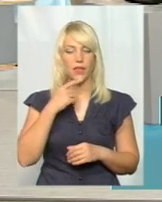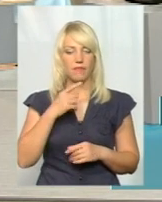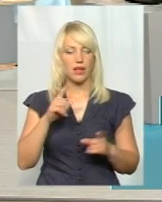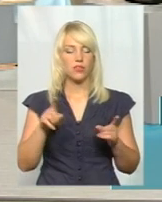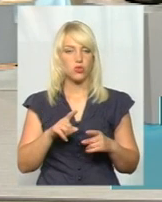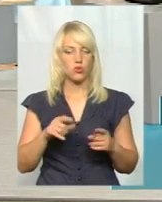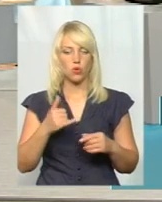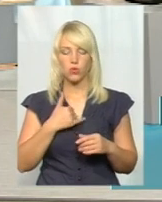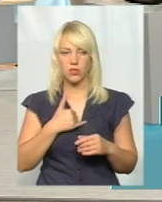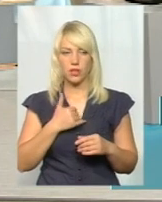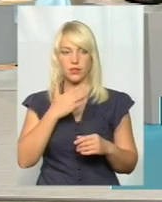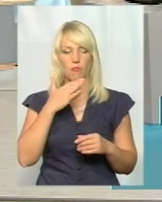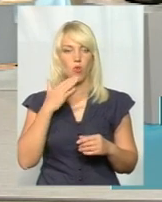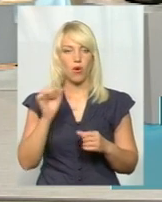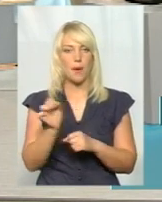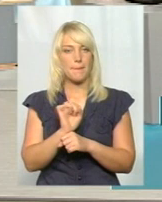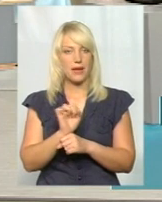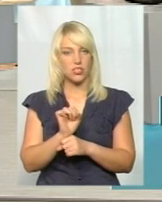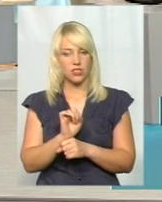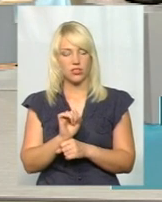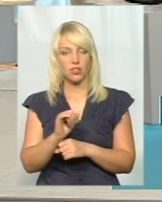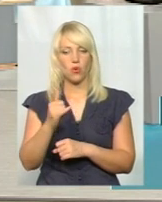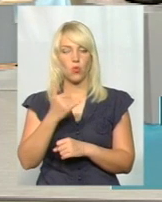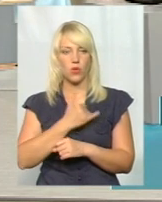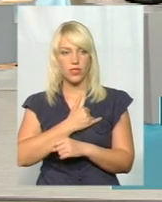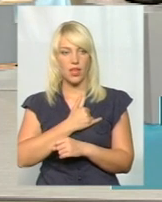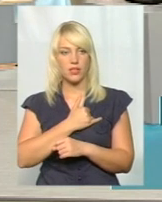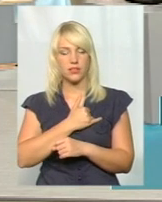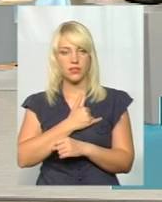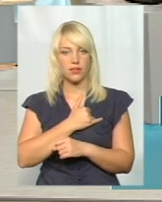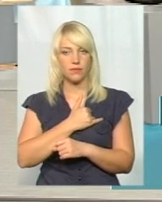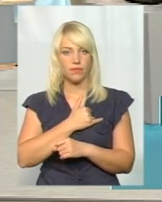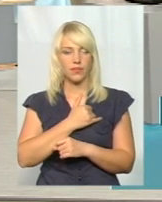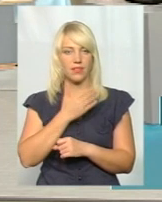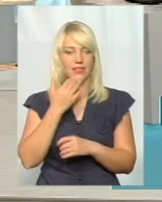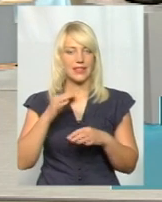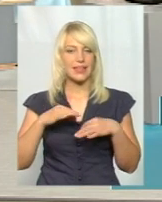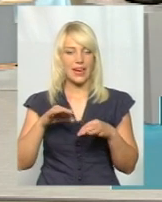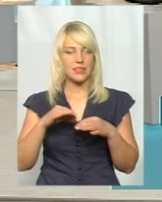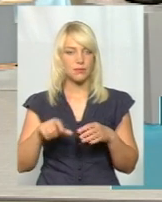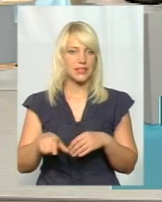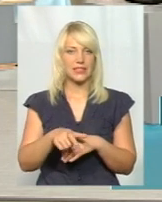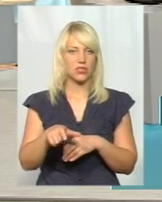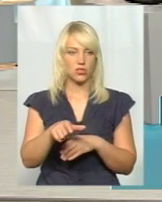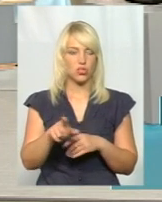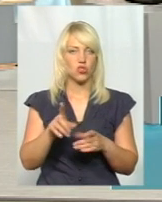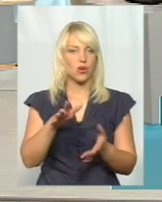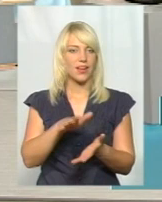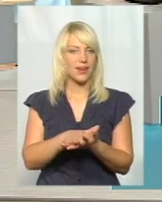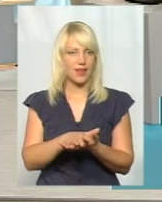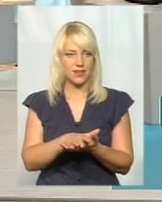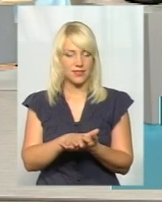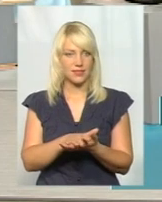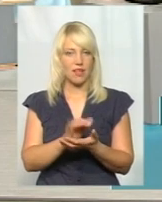у нас багато машин, у нас є плохий транспортний рейд, то, що врядь в